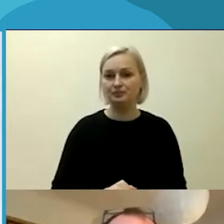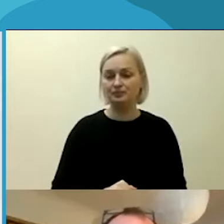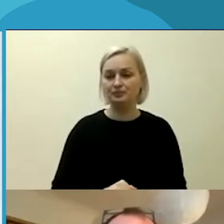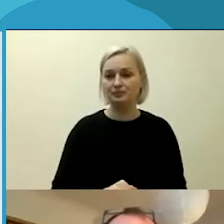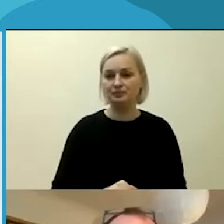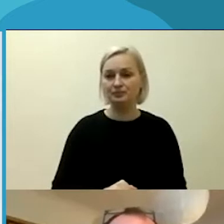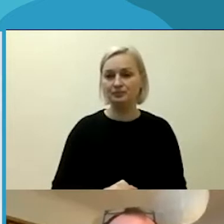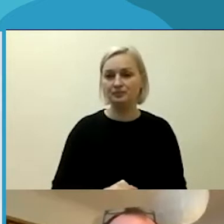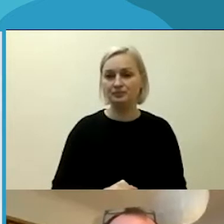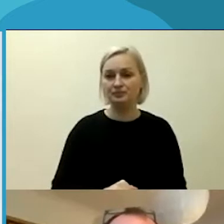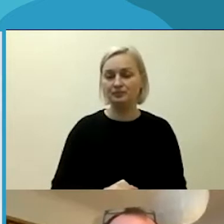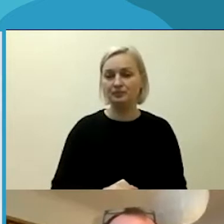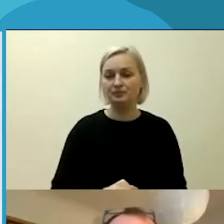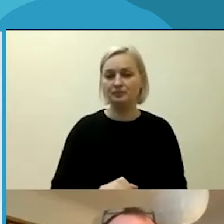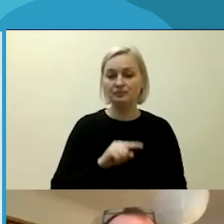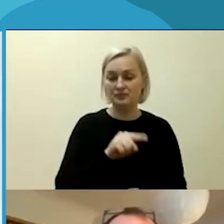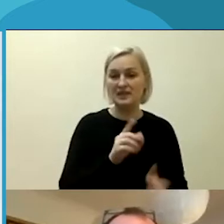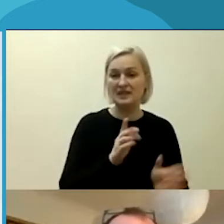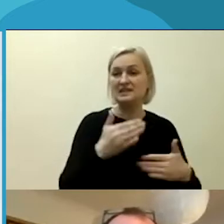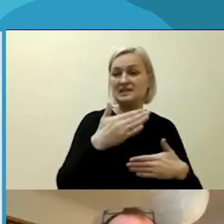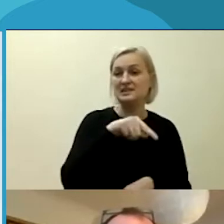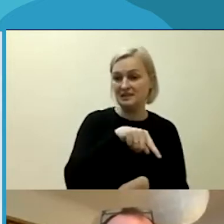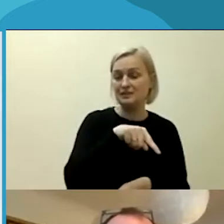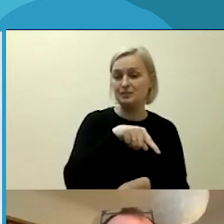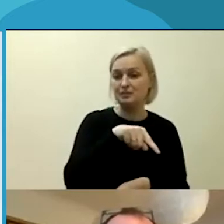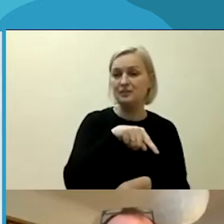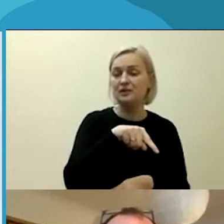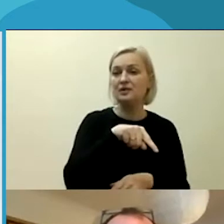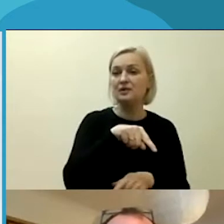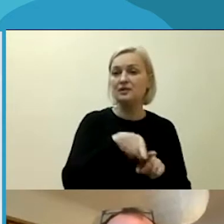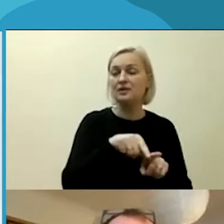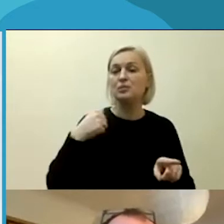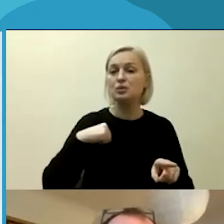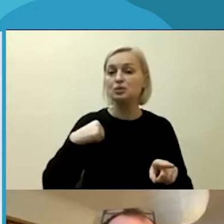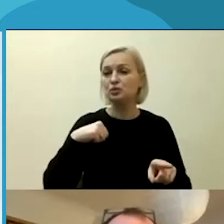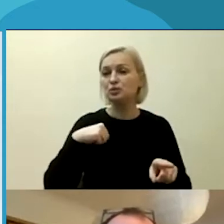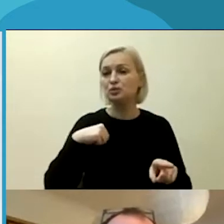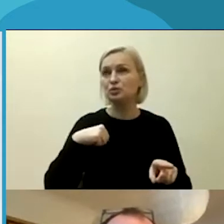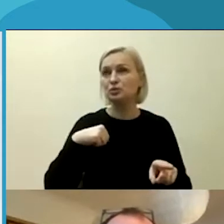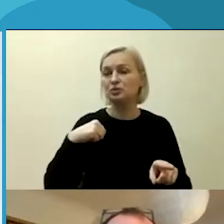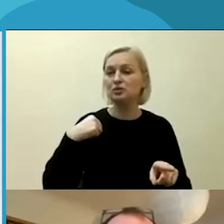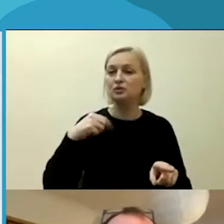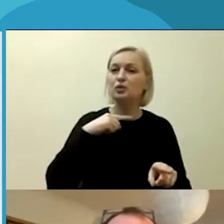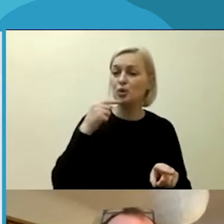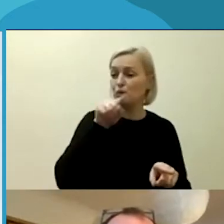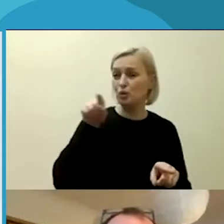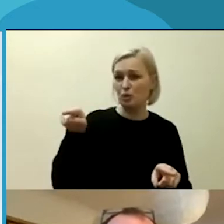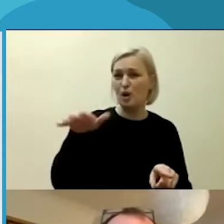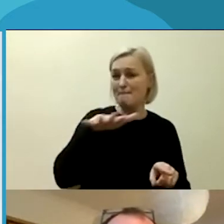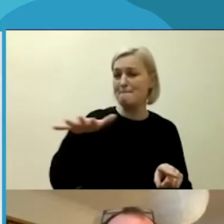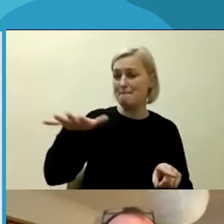tokia platforma leido daugumos bendruomenėms, na,